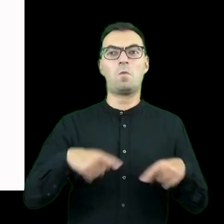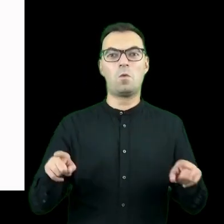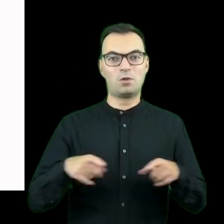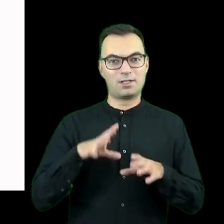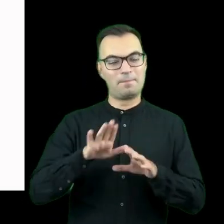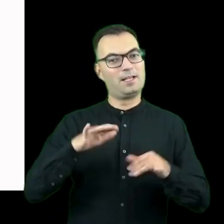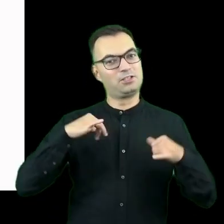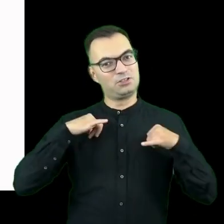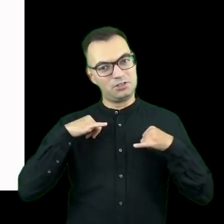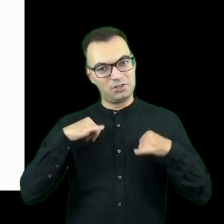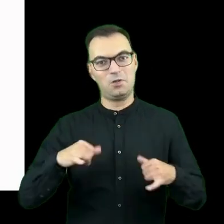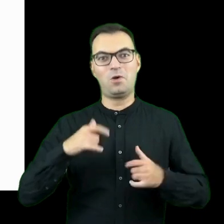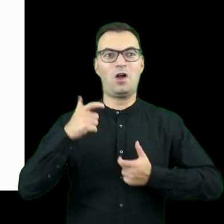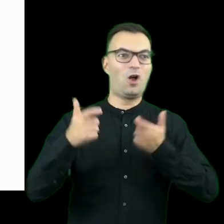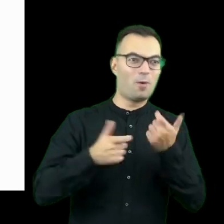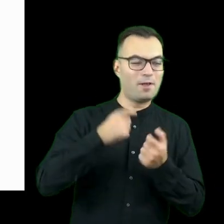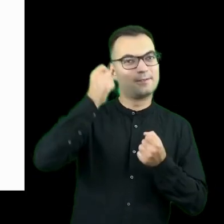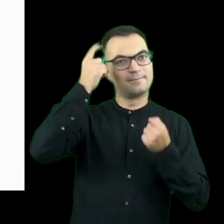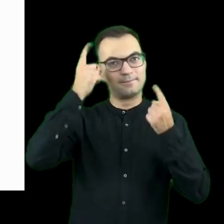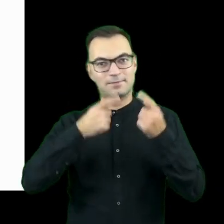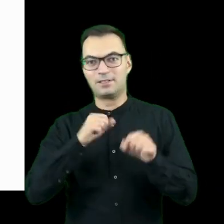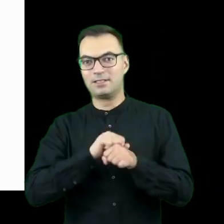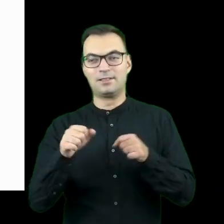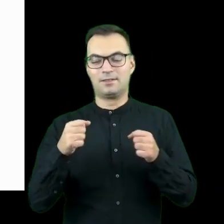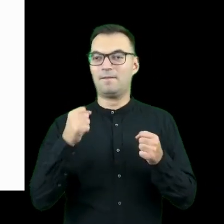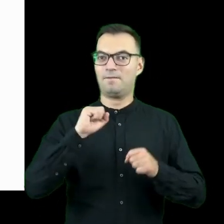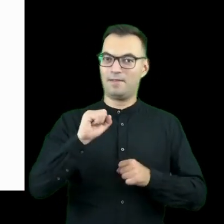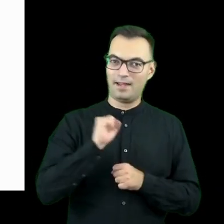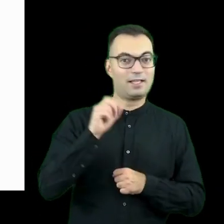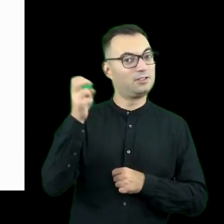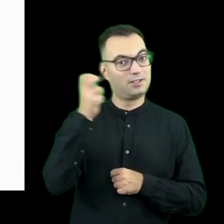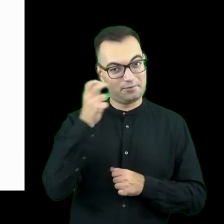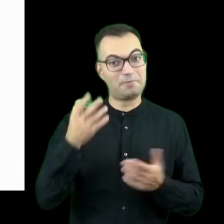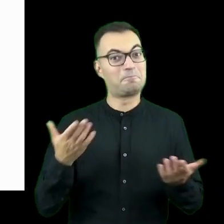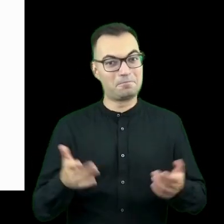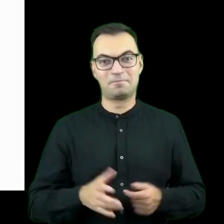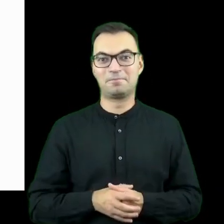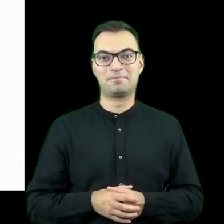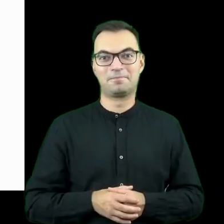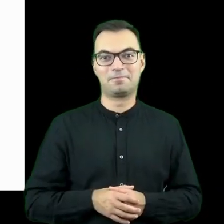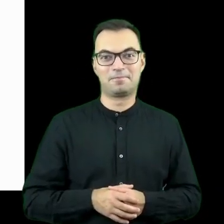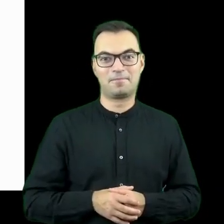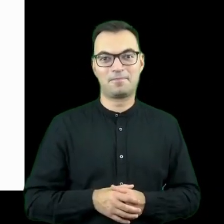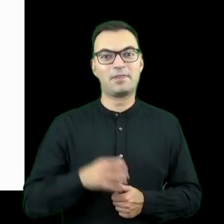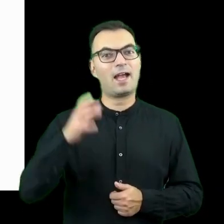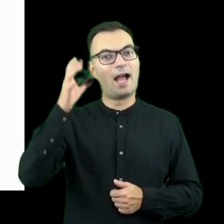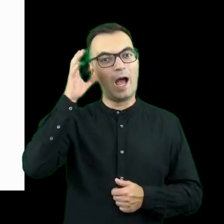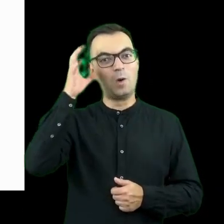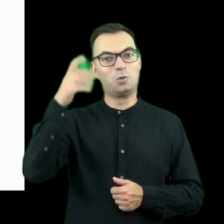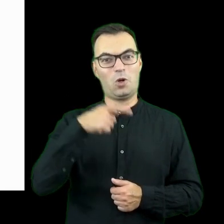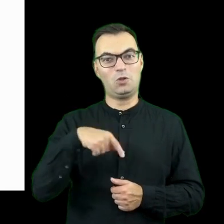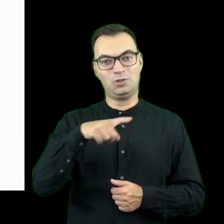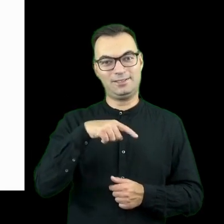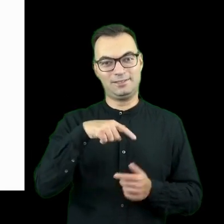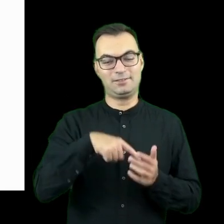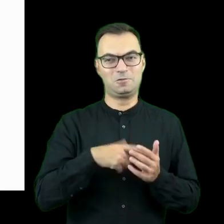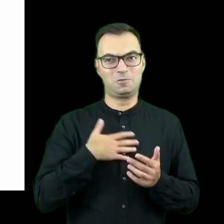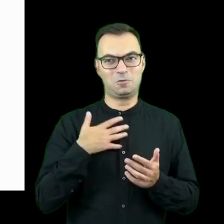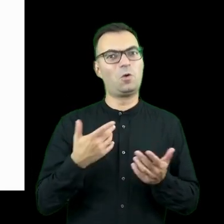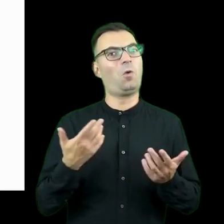siła muzyki, siła tworzenia jest bardzo atrakcyjna i twórcy tej innowacji